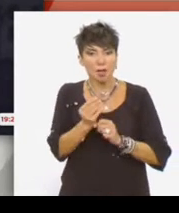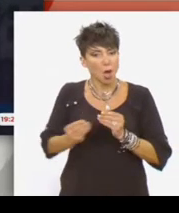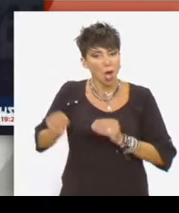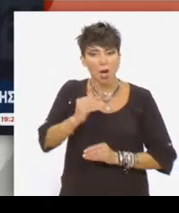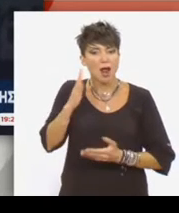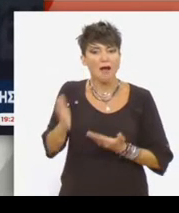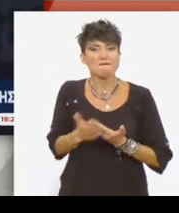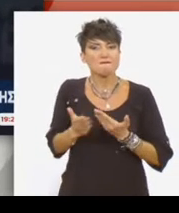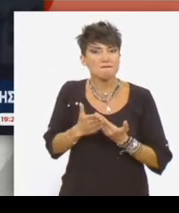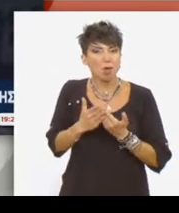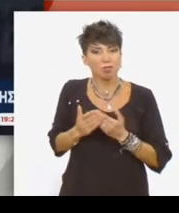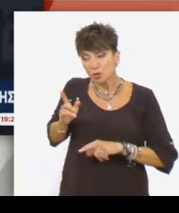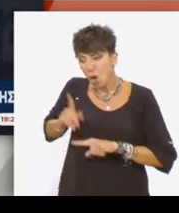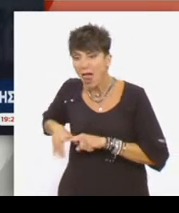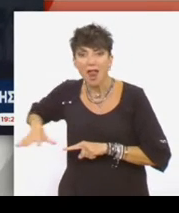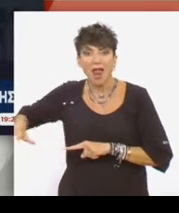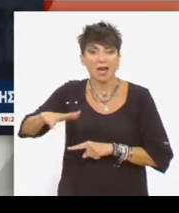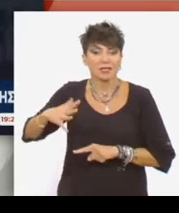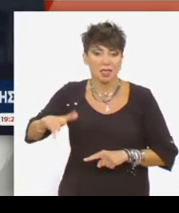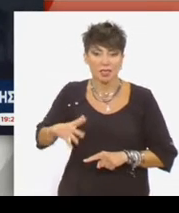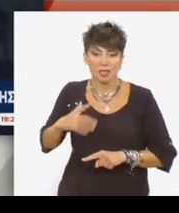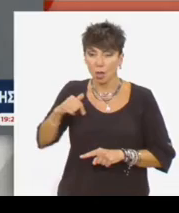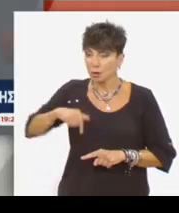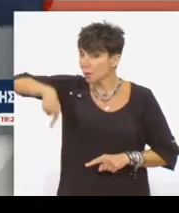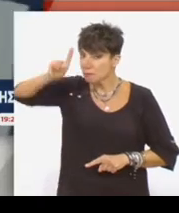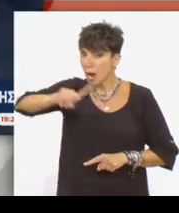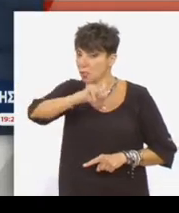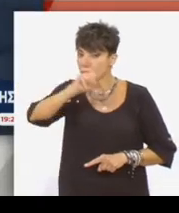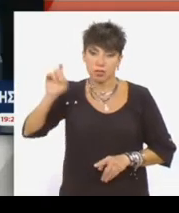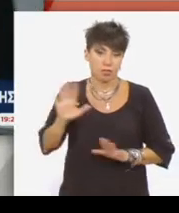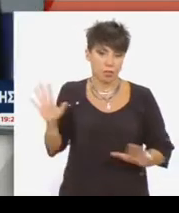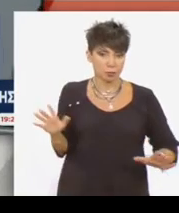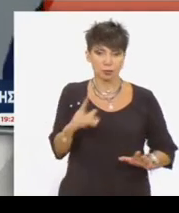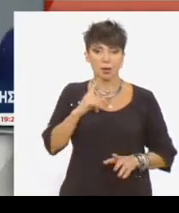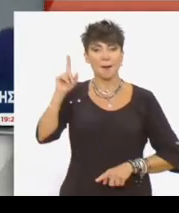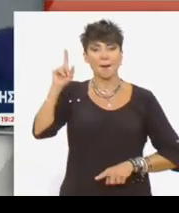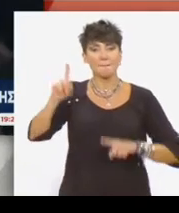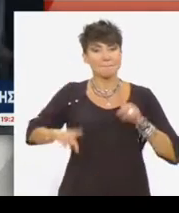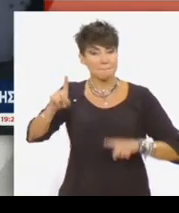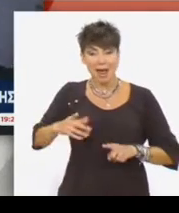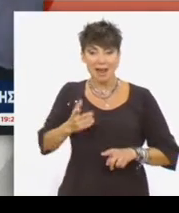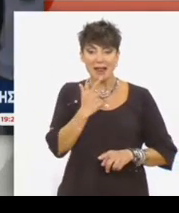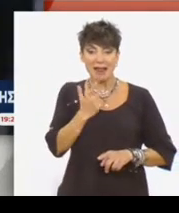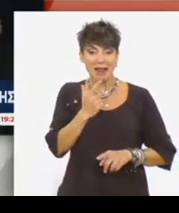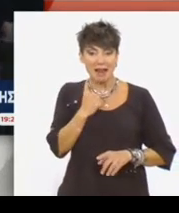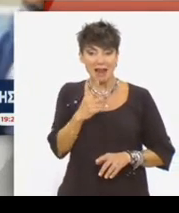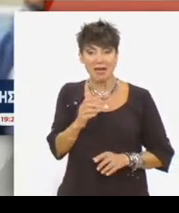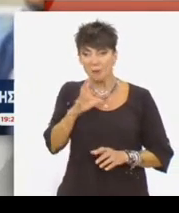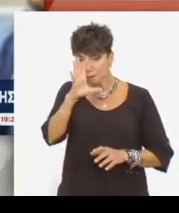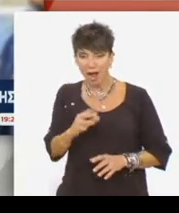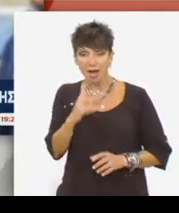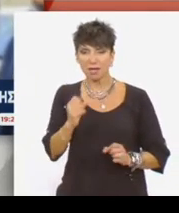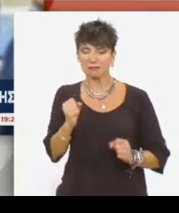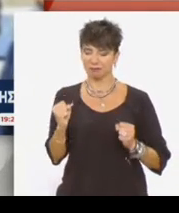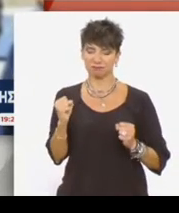ώστε να βοηθήσουμε τους ομογενείς μας, παραναμβάνουμε μια πολύ δύσκολη μέρα. Οι ροές είναι όσοι μείνανε πίσω, είχε πει επιστρέφοντας στην Ελλάδα. Και τώρα